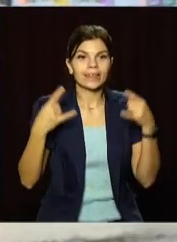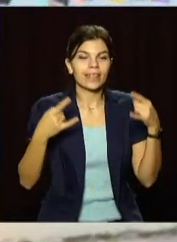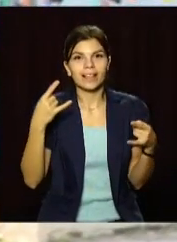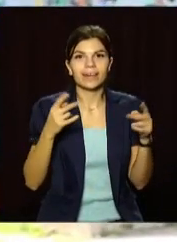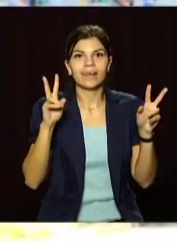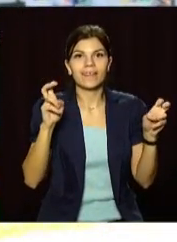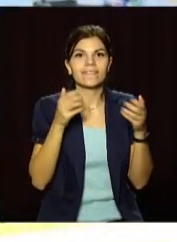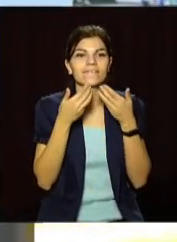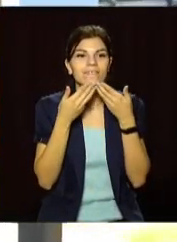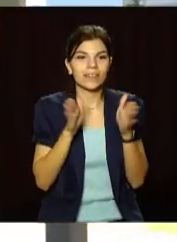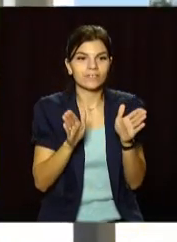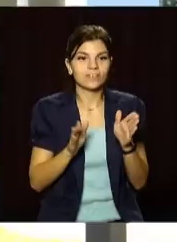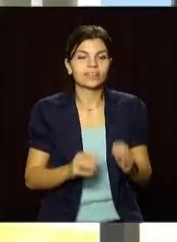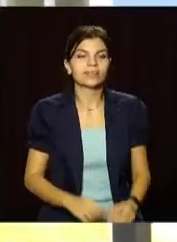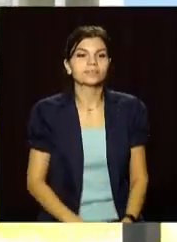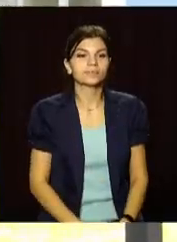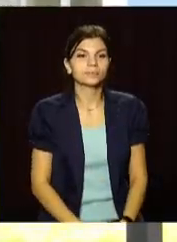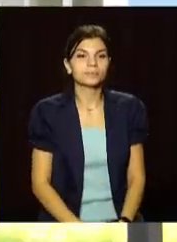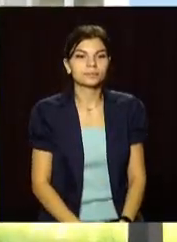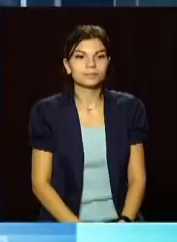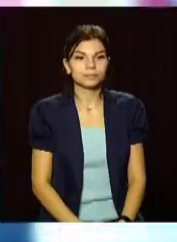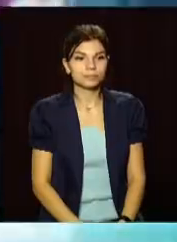Вернигоров, OpenNews, телеканал «Відкритий».